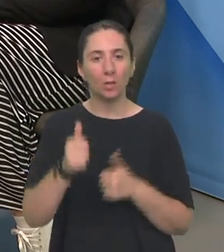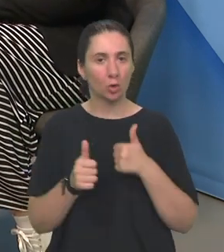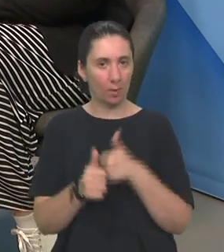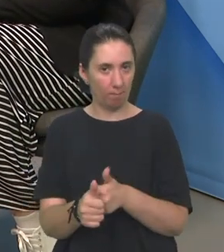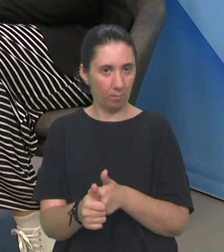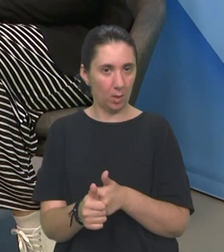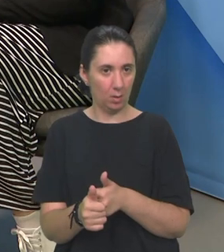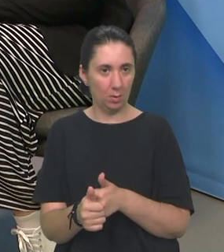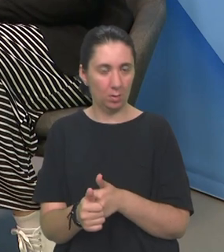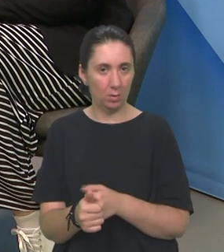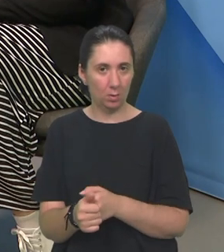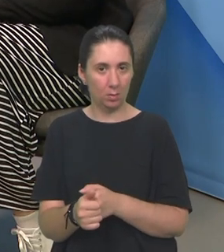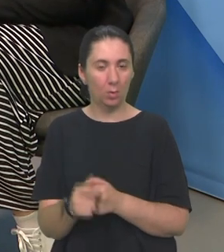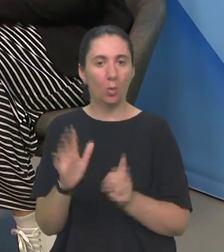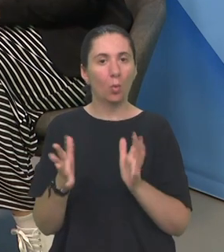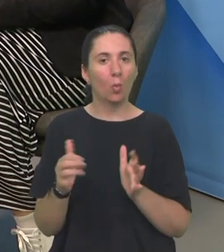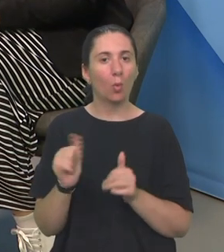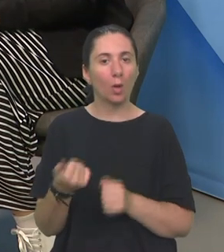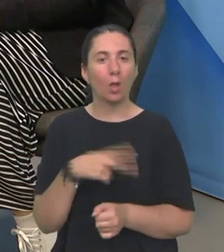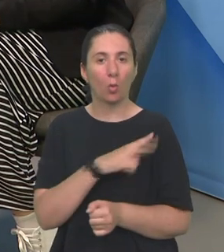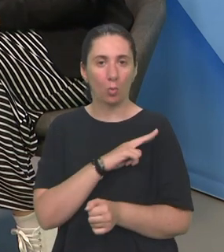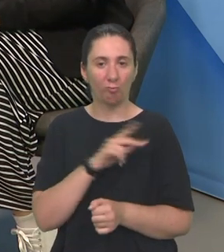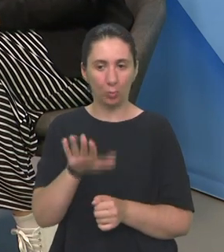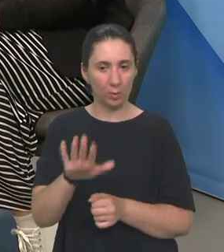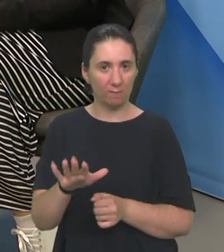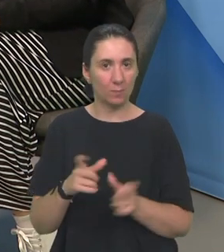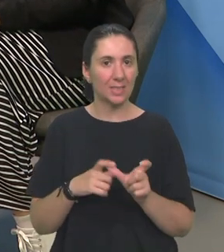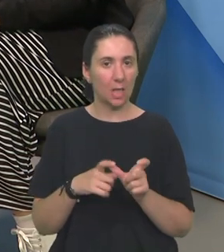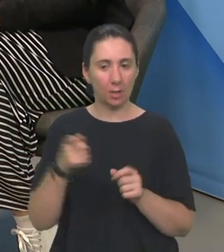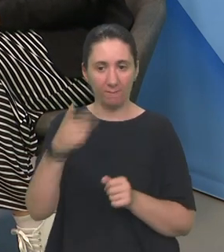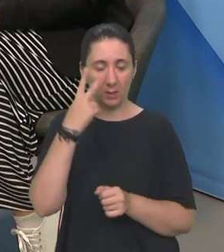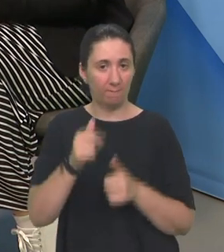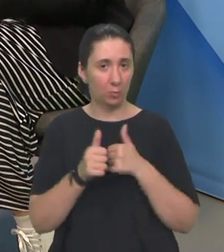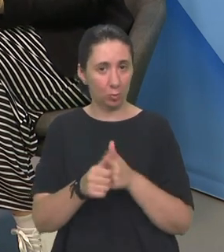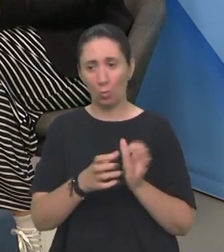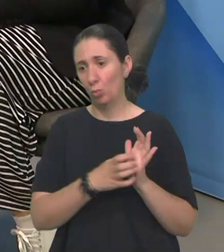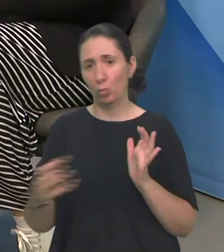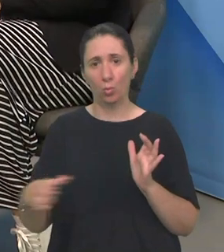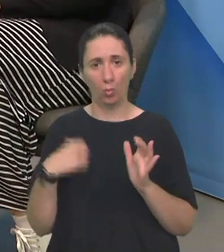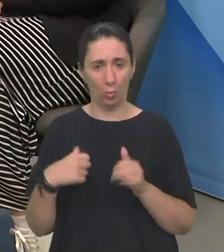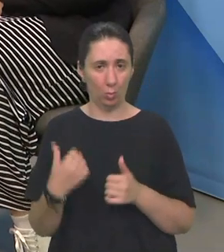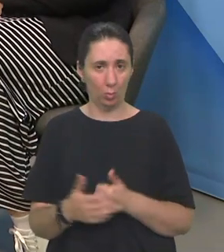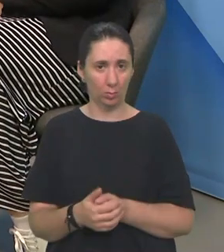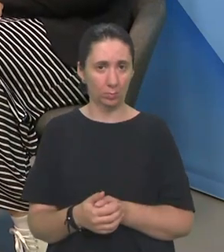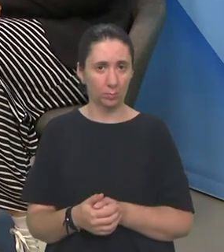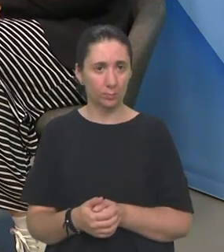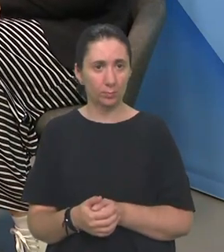pratitelji Kolika je zapravo odgovornost na vama Sandra? Evo vi ste videća pratiteljica dugi niz godina